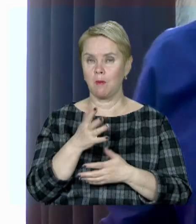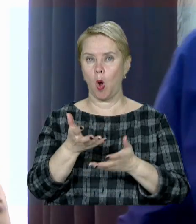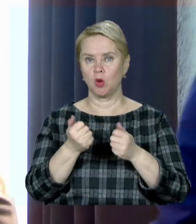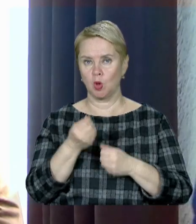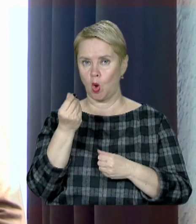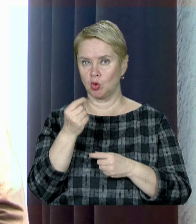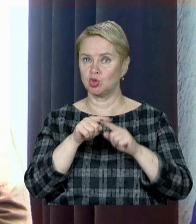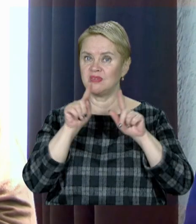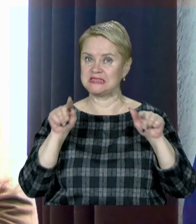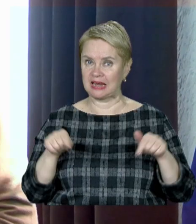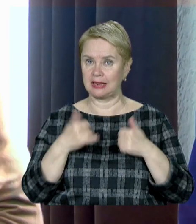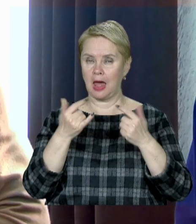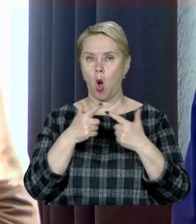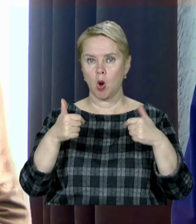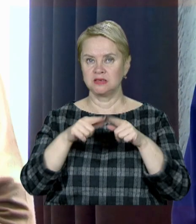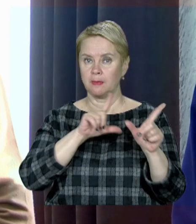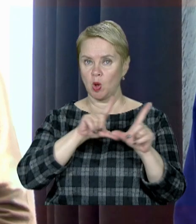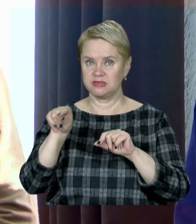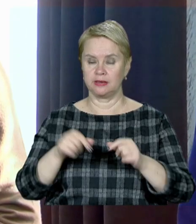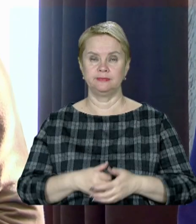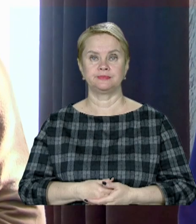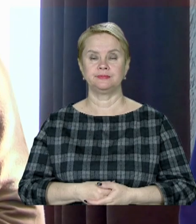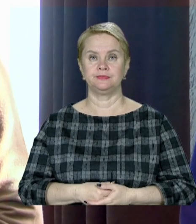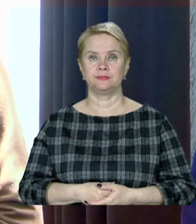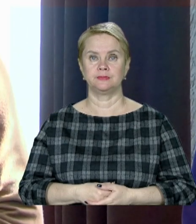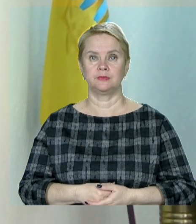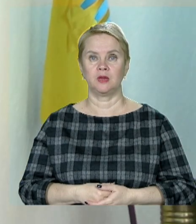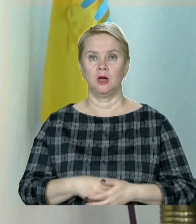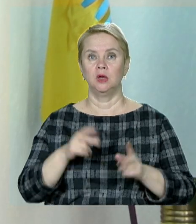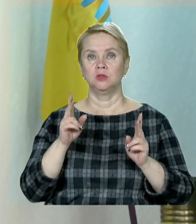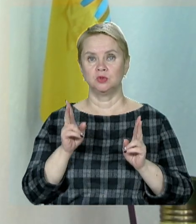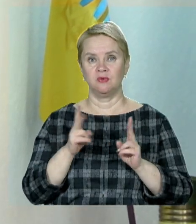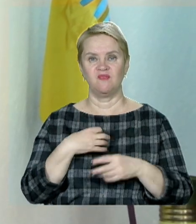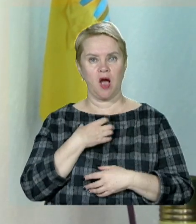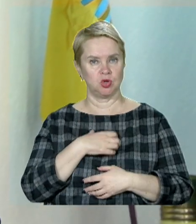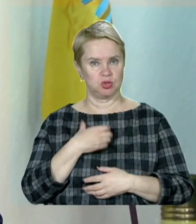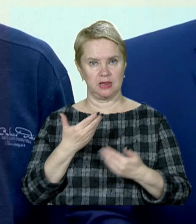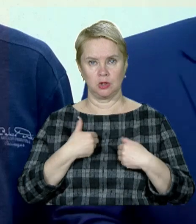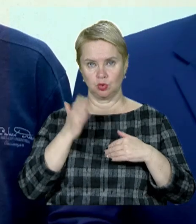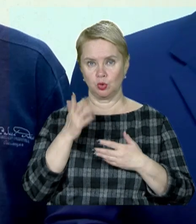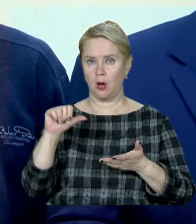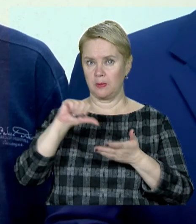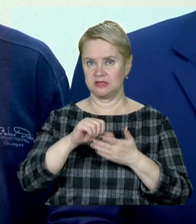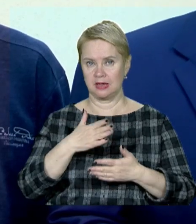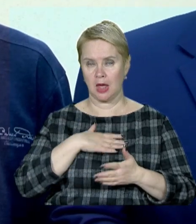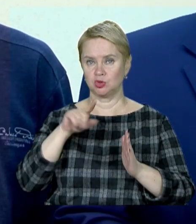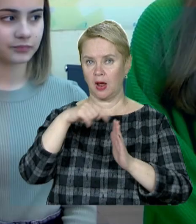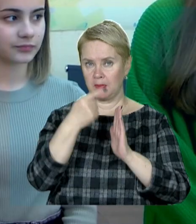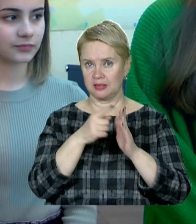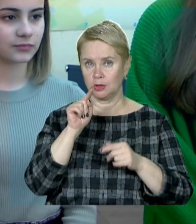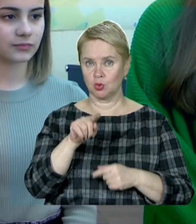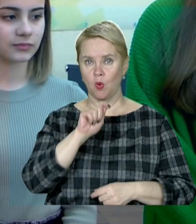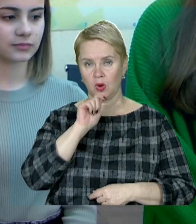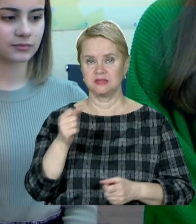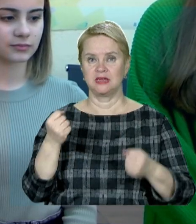отримали грошовий сертифікат для організації поїздки. Для нас важливо, що ви будете представляти наше місце, а також те,